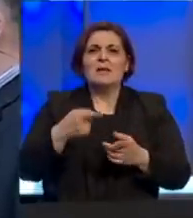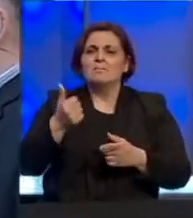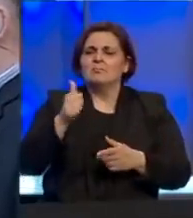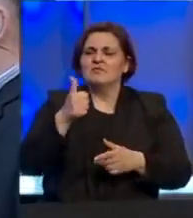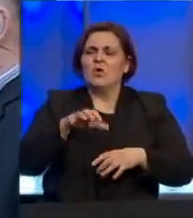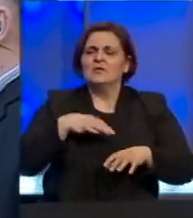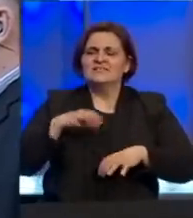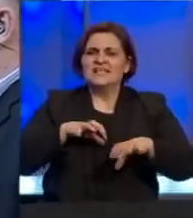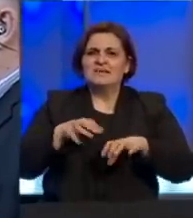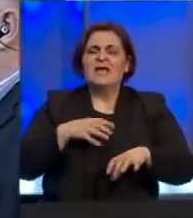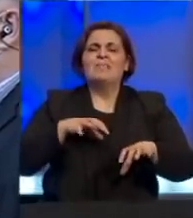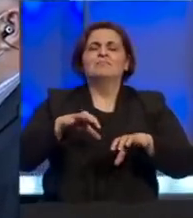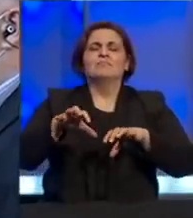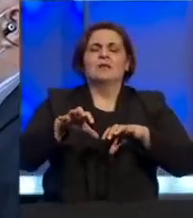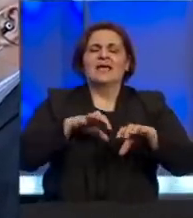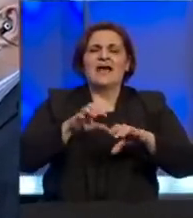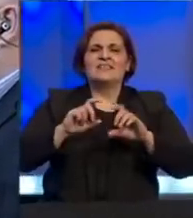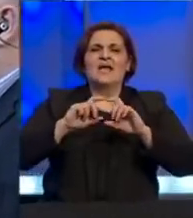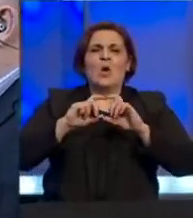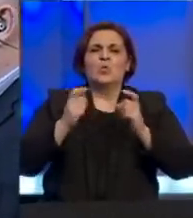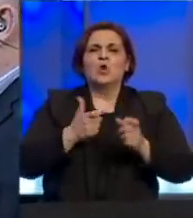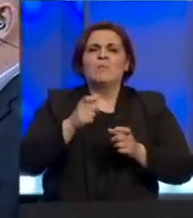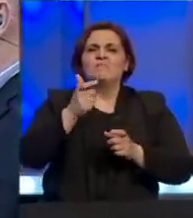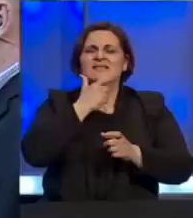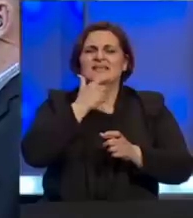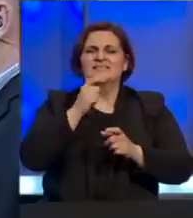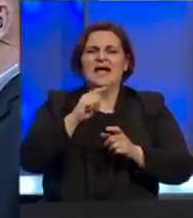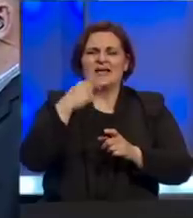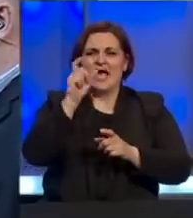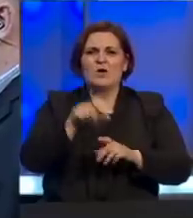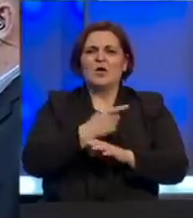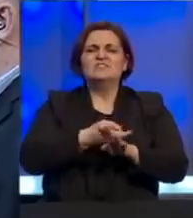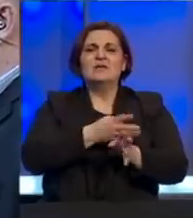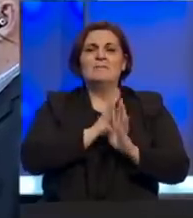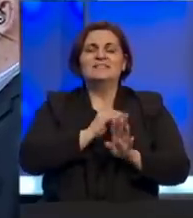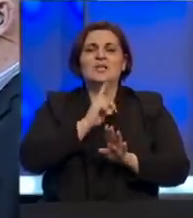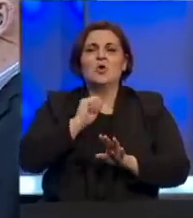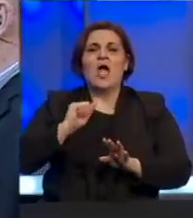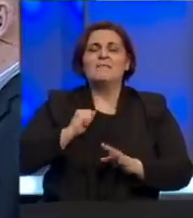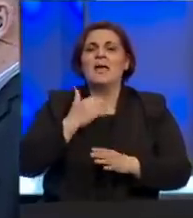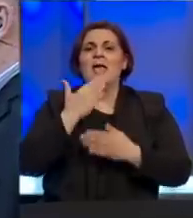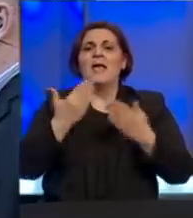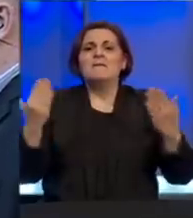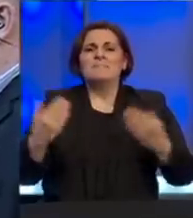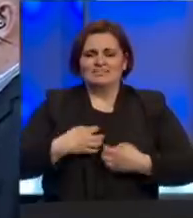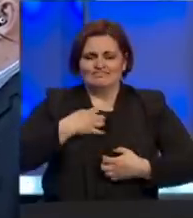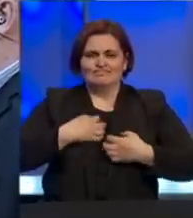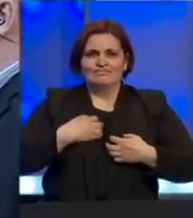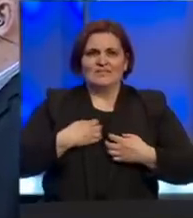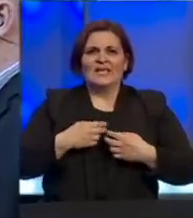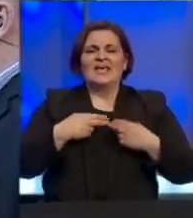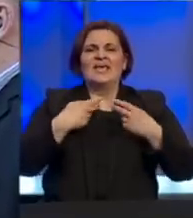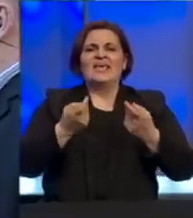radnika, radnika u domovima za starija lica, kao i svih pacijenata koja imaju bilo kakva respiratorna infekcija.